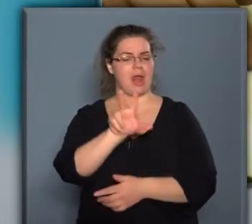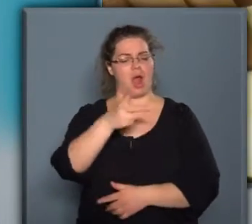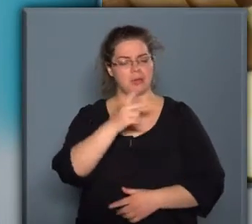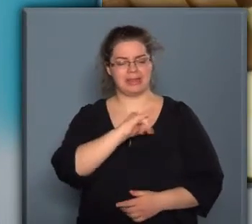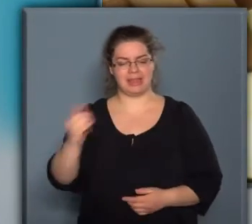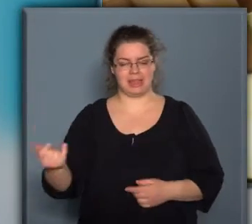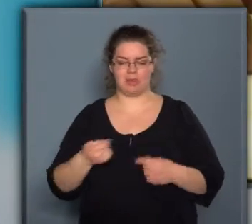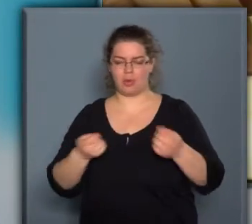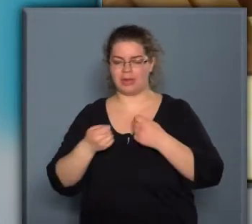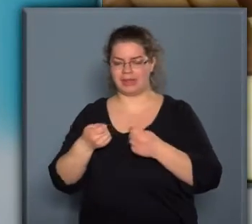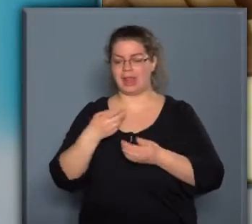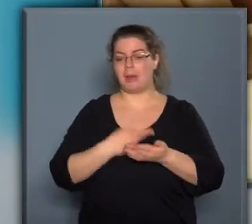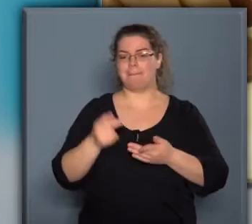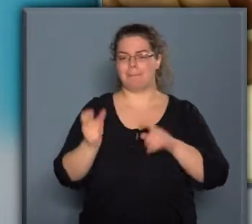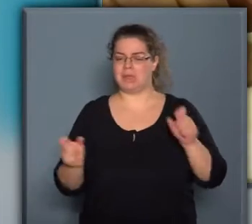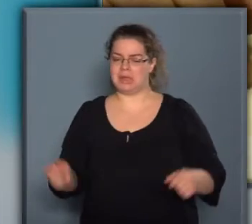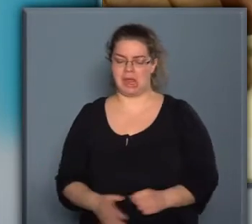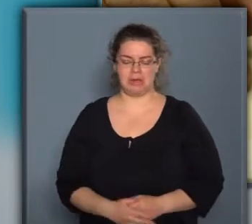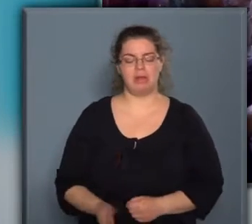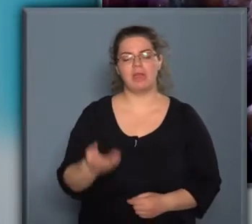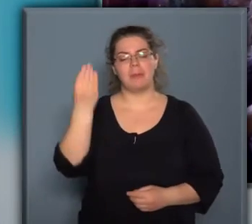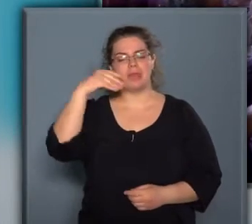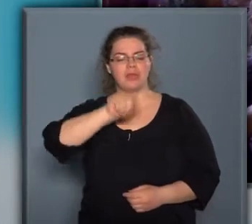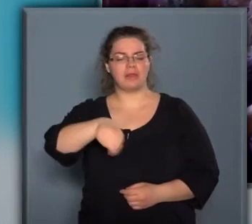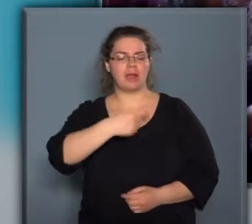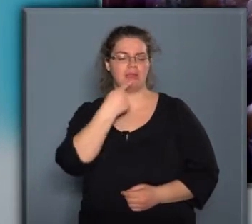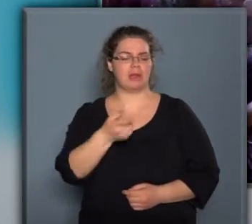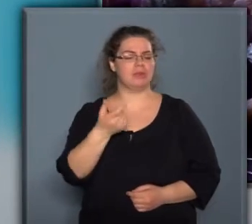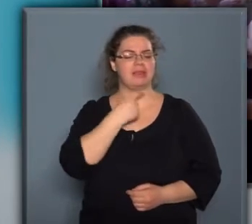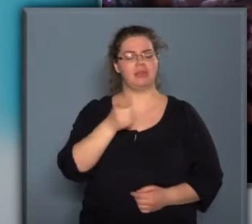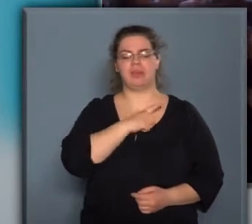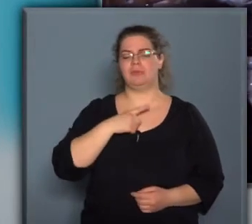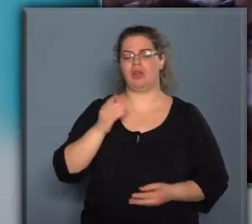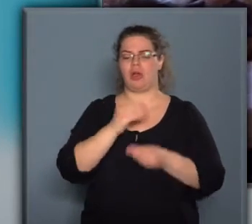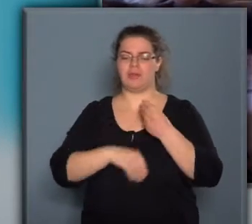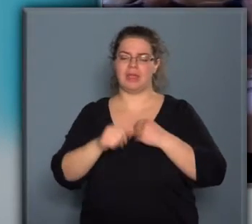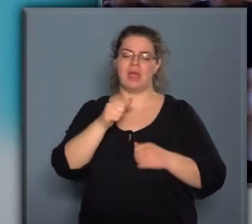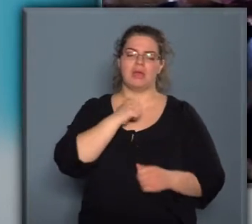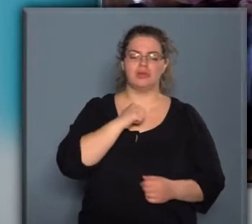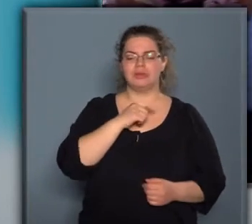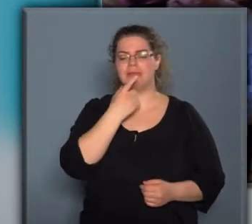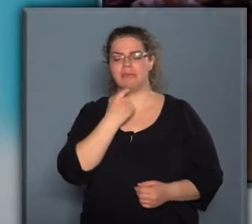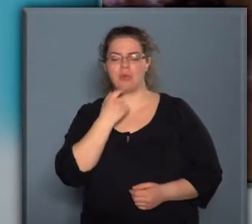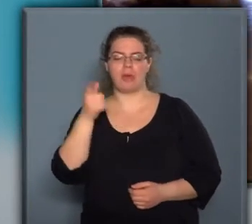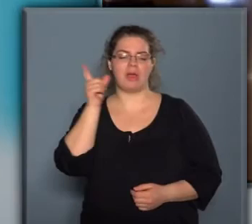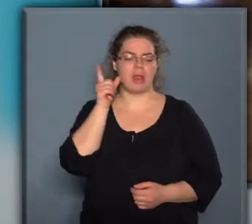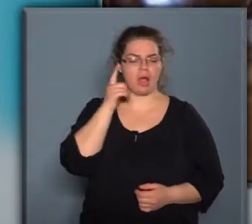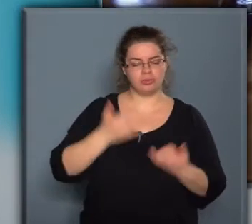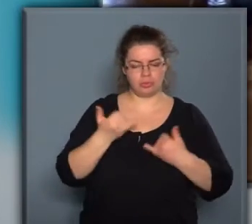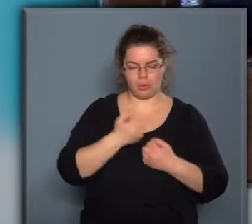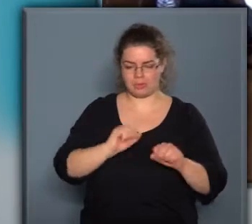éve koordinálta a bírákat. A mesterszakács elmondta, az idősek nem csak azért sütnek glutén, cukor vagy laktózmentes